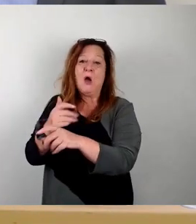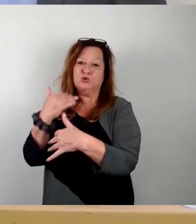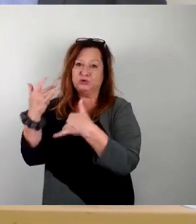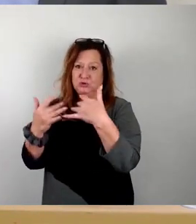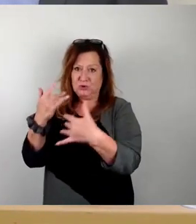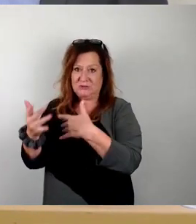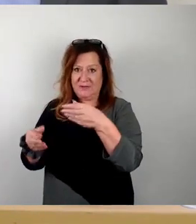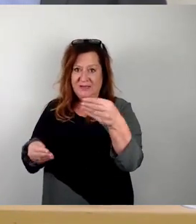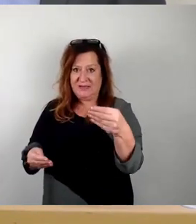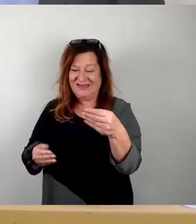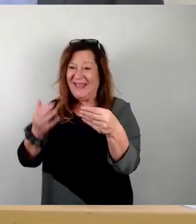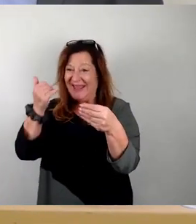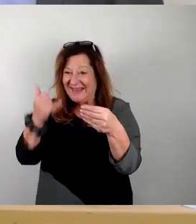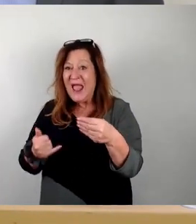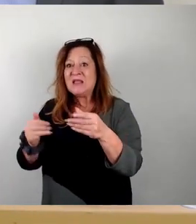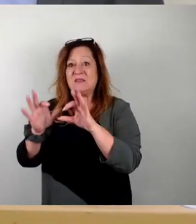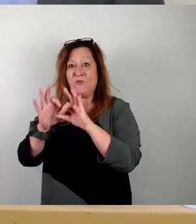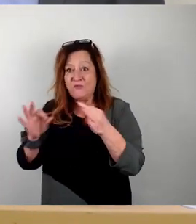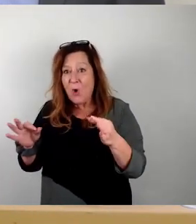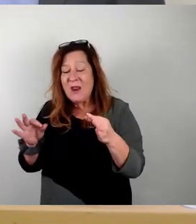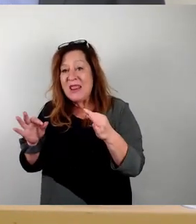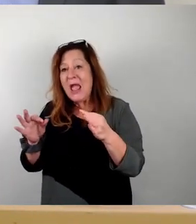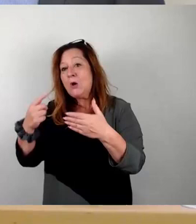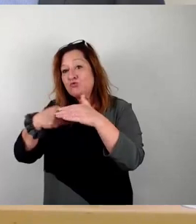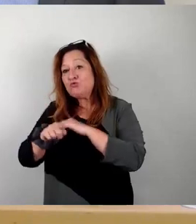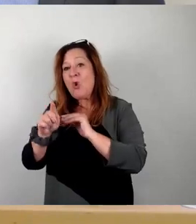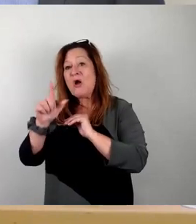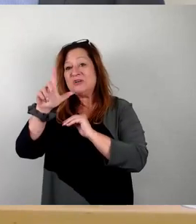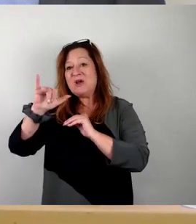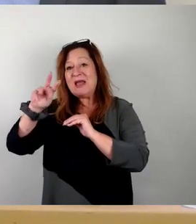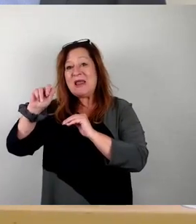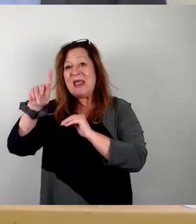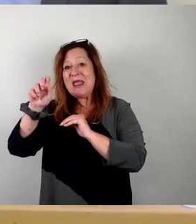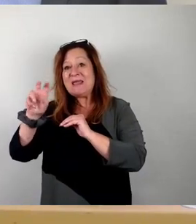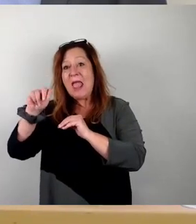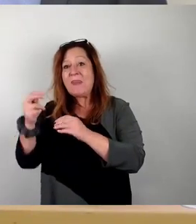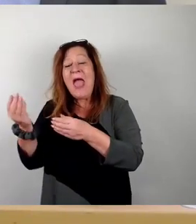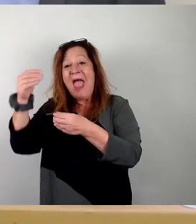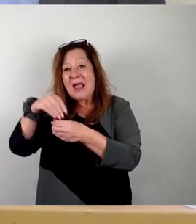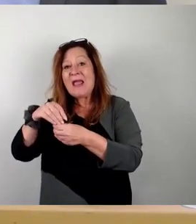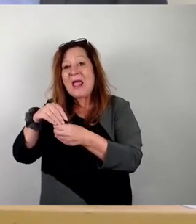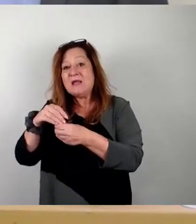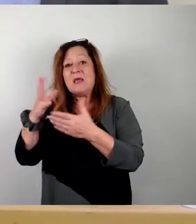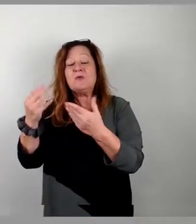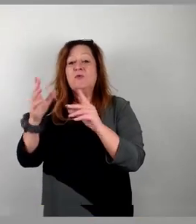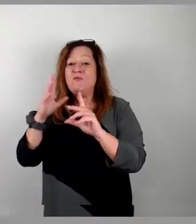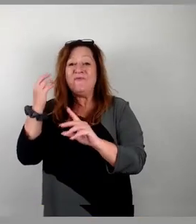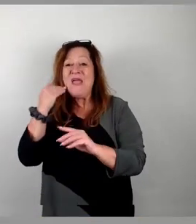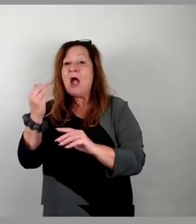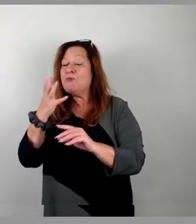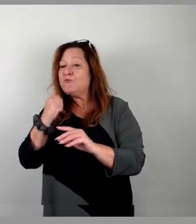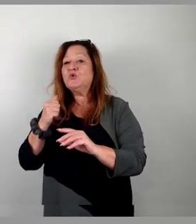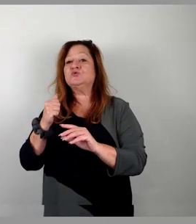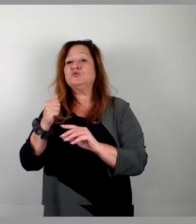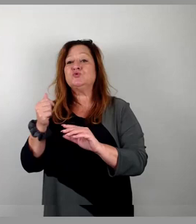Formulierung der Linken ergänzt worden. Das ist das Einzige, was eine Mehrheit bekommen hat. Wer dem also insgesamt zustimmen möchte, den bitte ich jetzt um das Stimmzeichen.